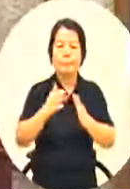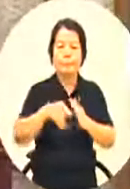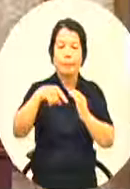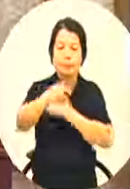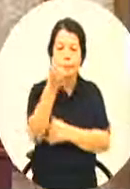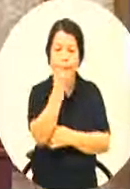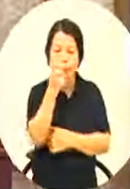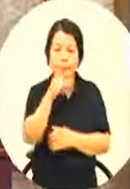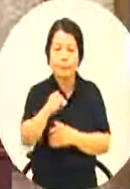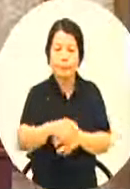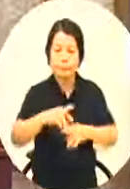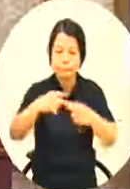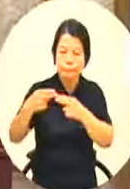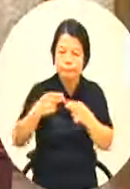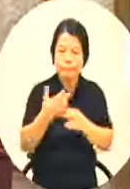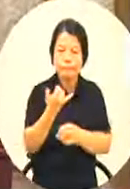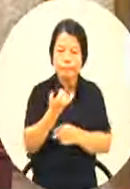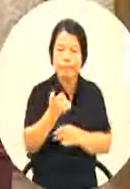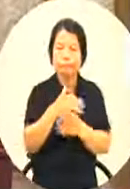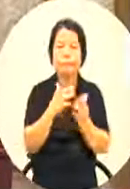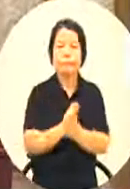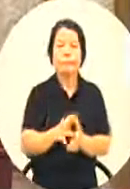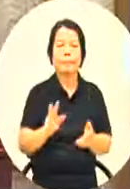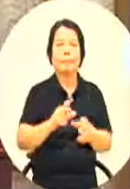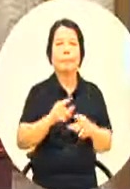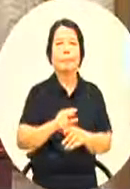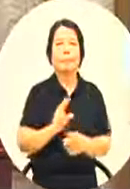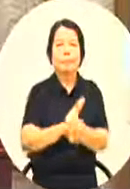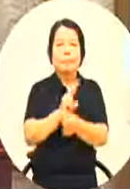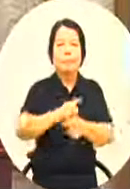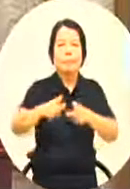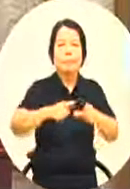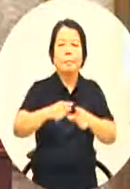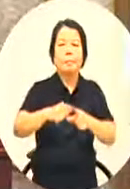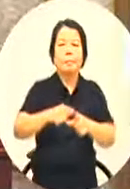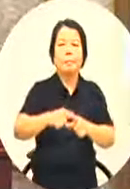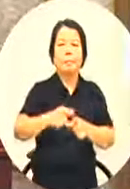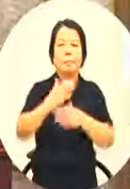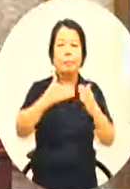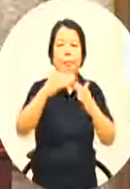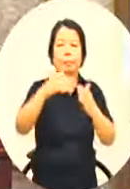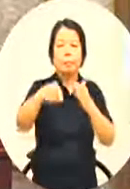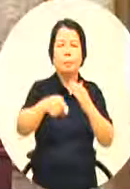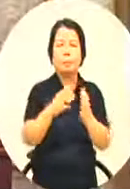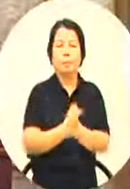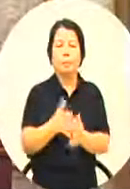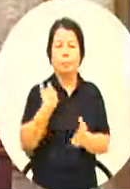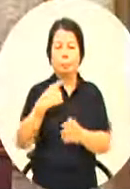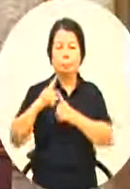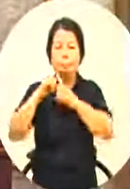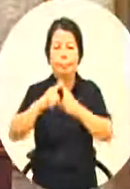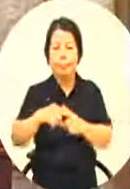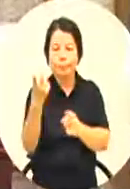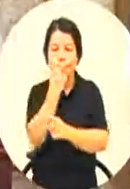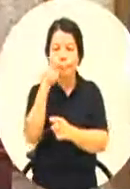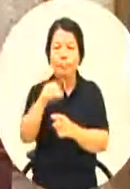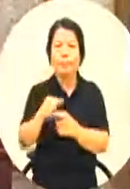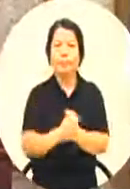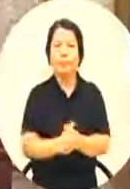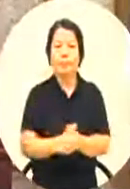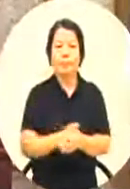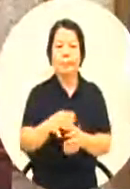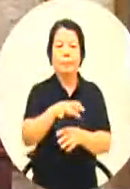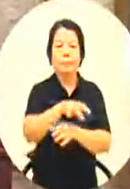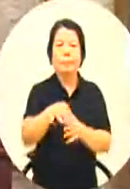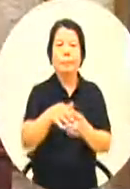所以我们将来如果林园地区有这样的需求那来跟或者是我们主动去林园地区来看这几个场馆